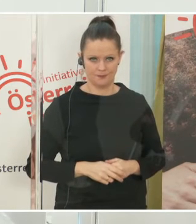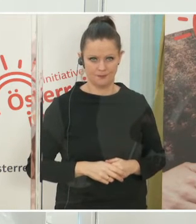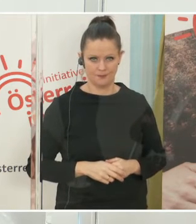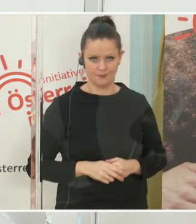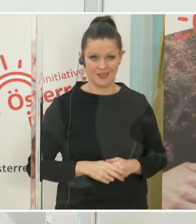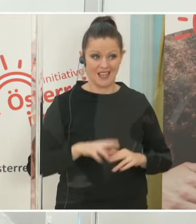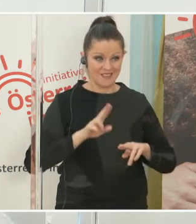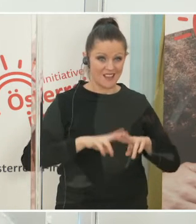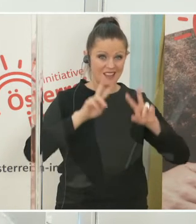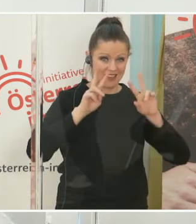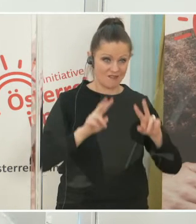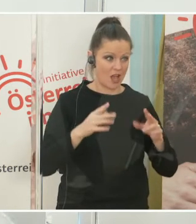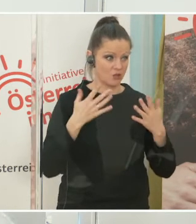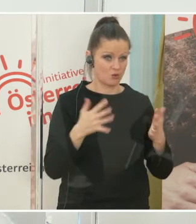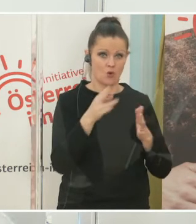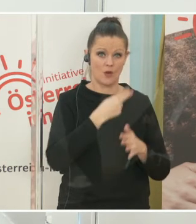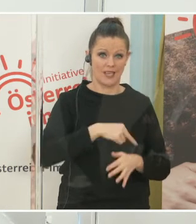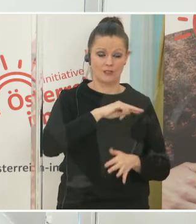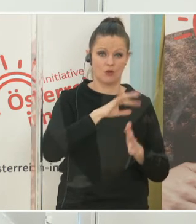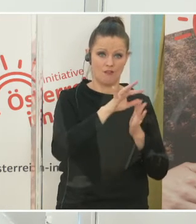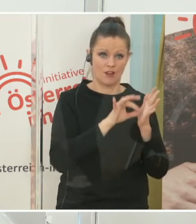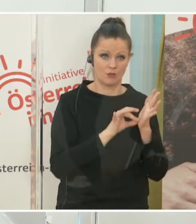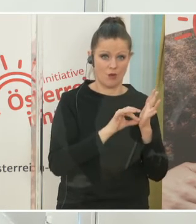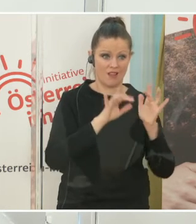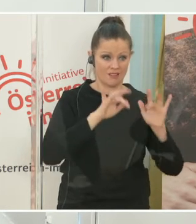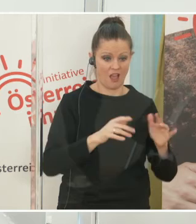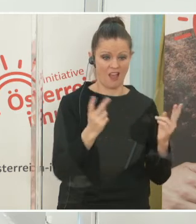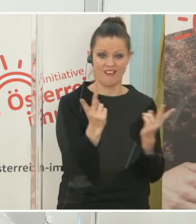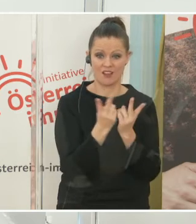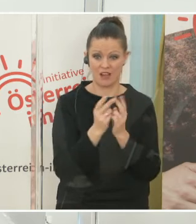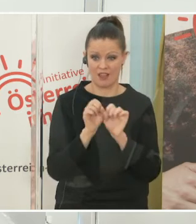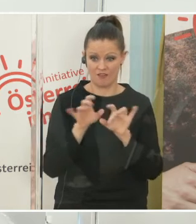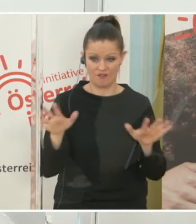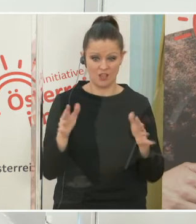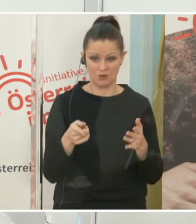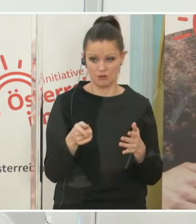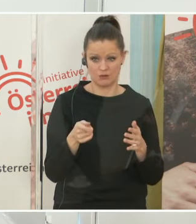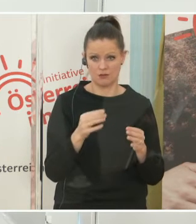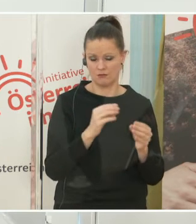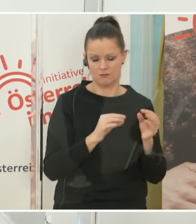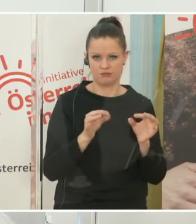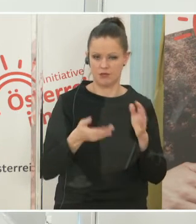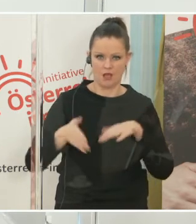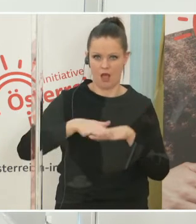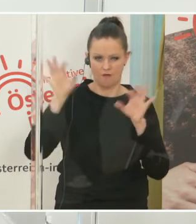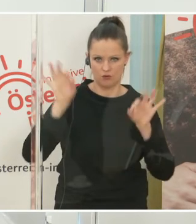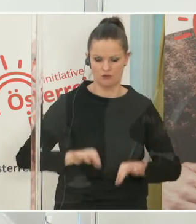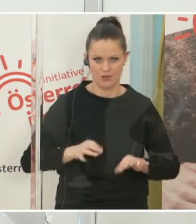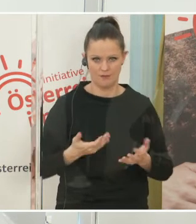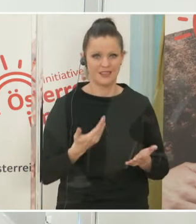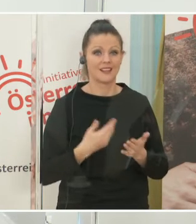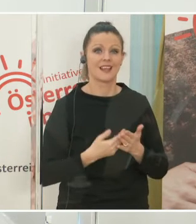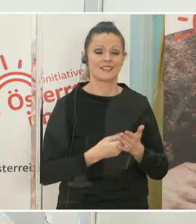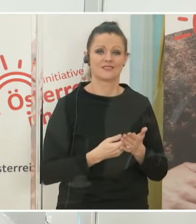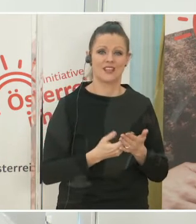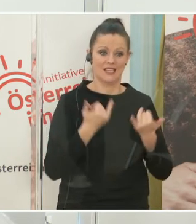wenn es solche gäbe, in einem Verhältnis zum Virus selbst und zu der Erkrankung. Und daher kann ich nur allgemein sagen, ich finde,